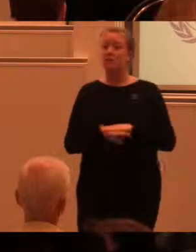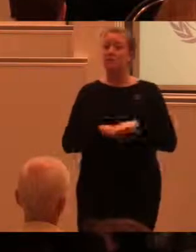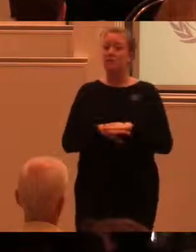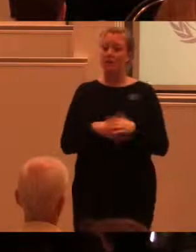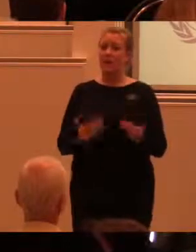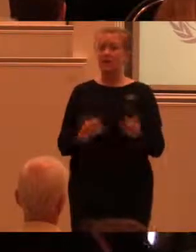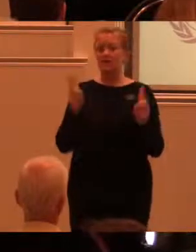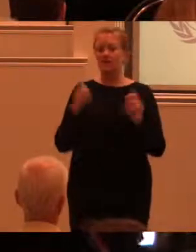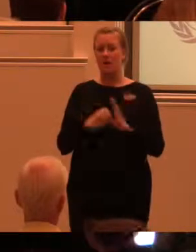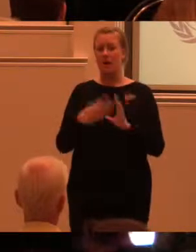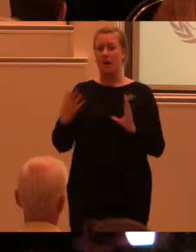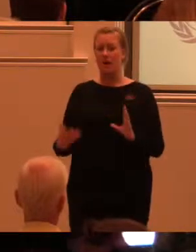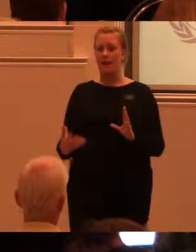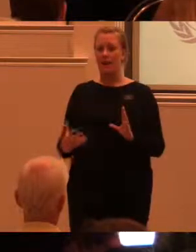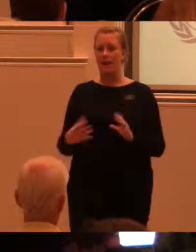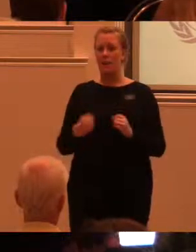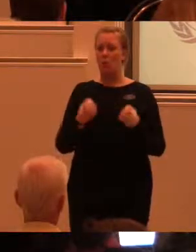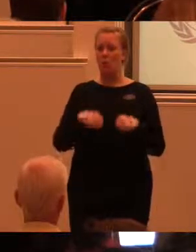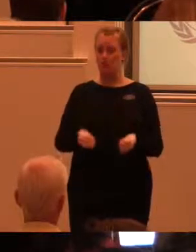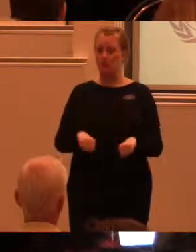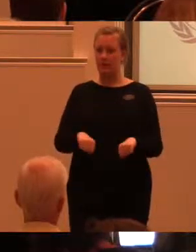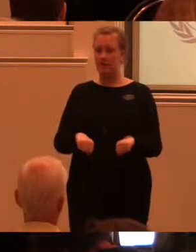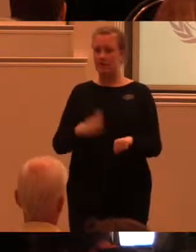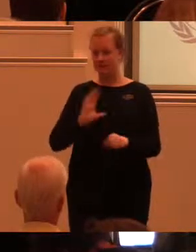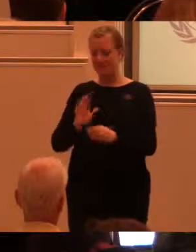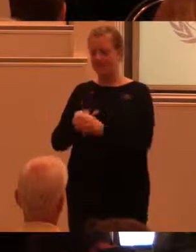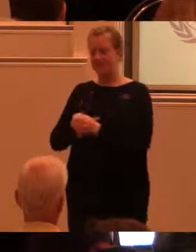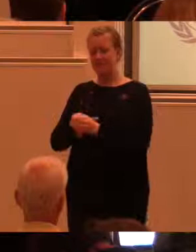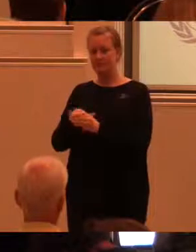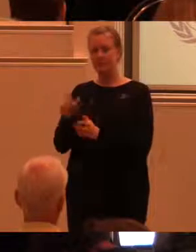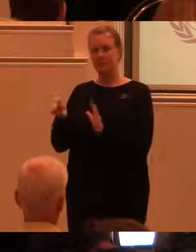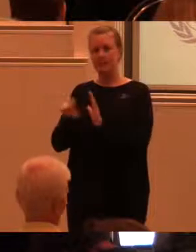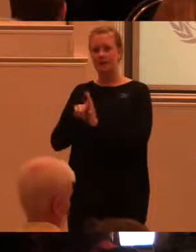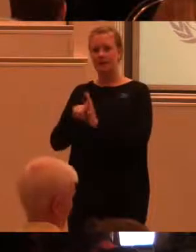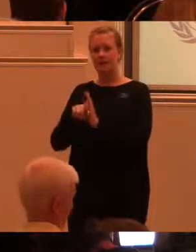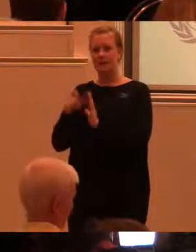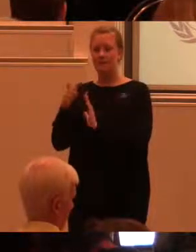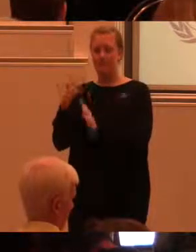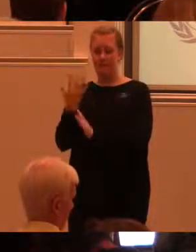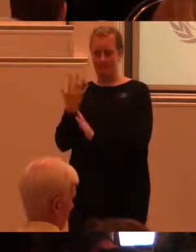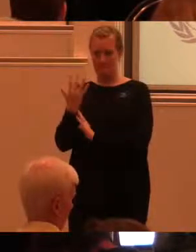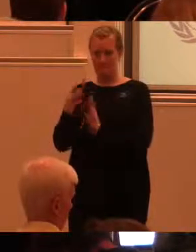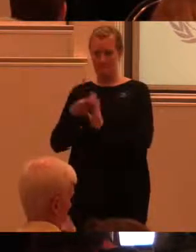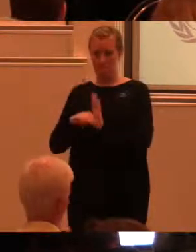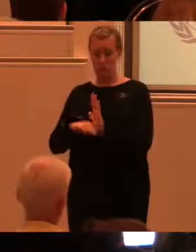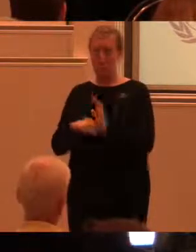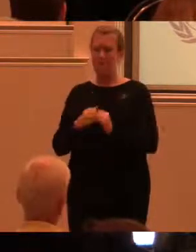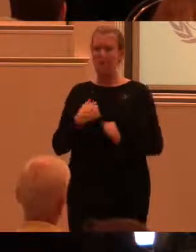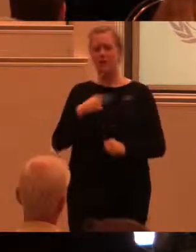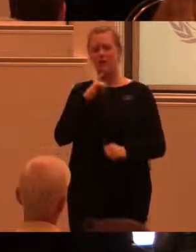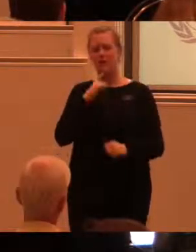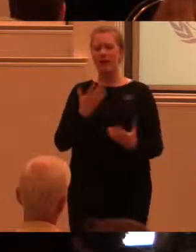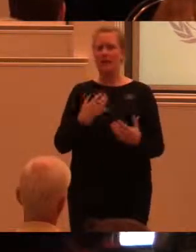skäl i åtgärder. Det ligger i artikel 5 i konventionen. Och det jag försöker sammanfatta nu det är den allmänna kommentar